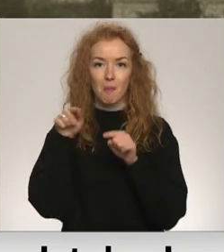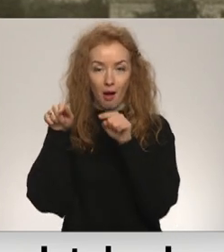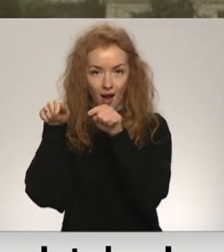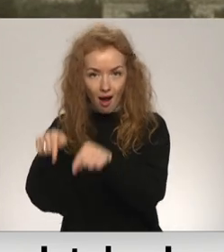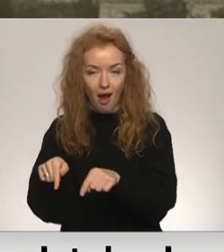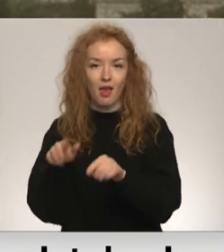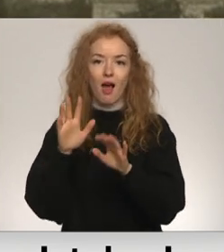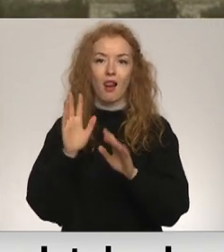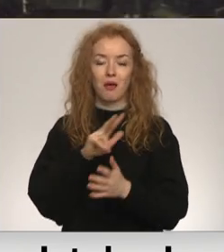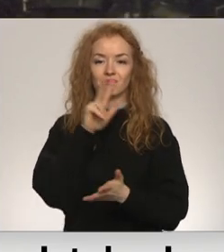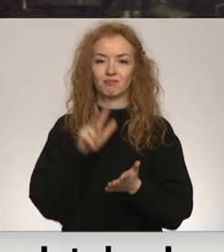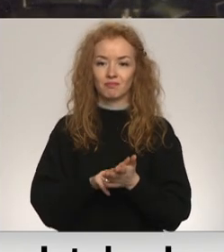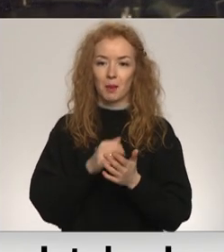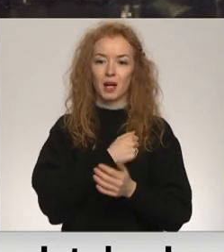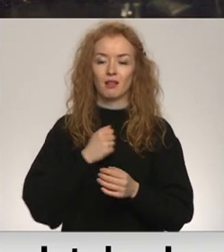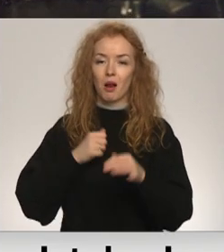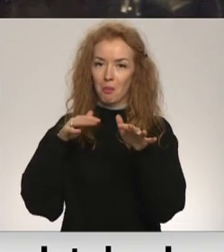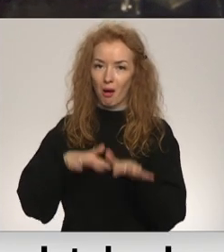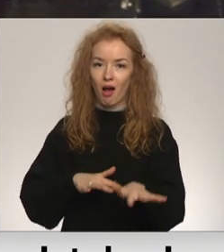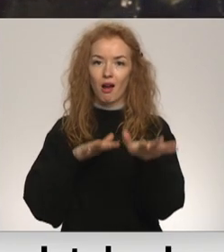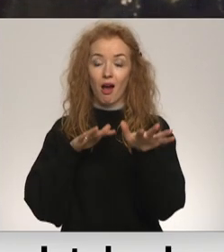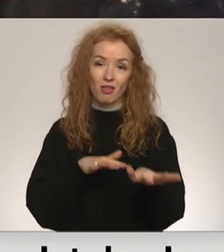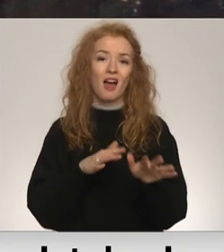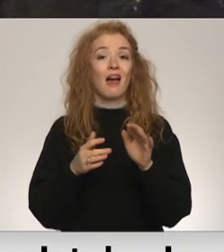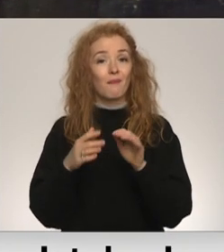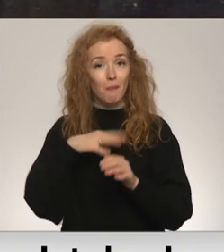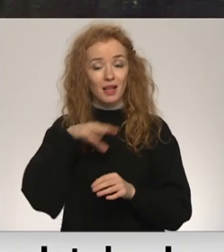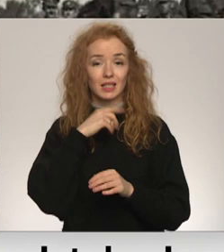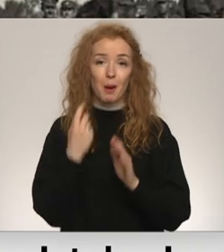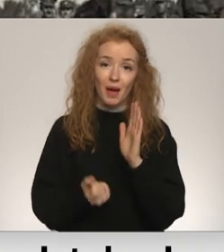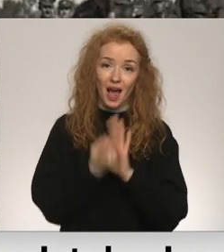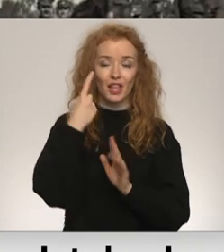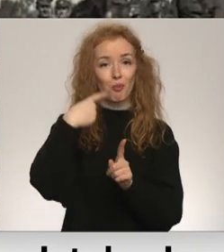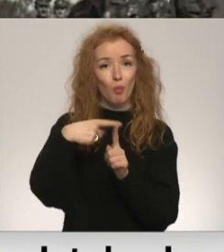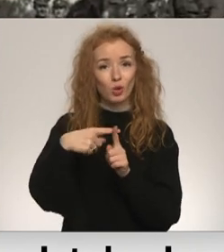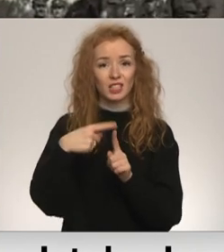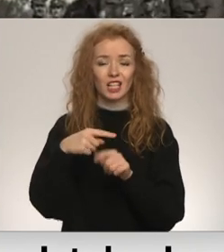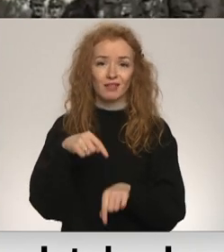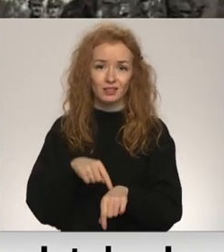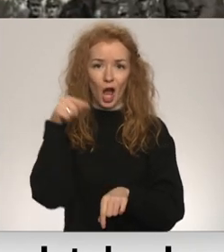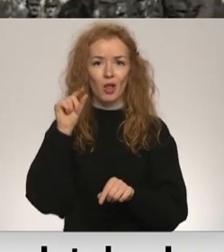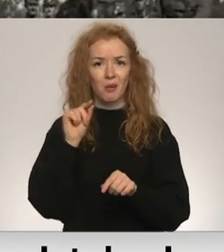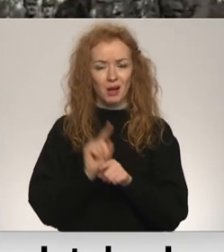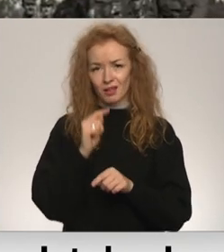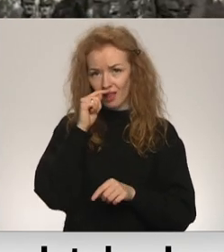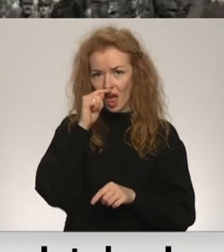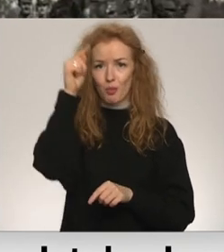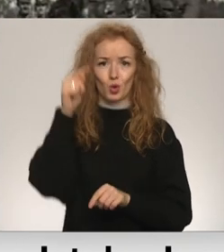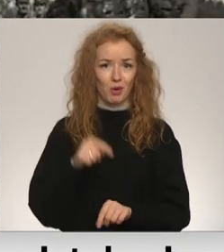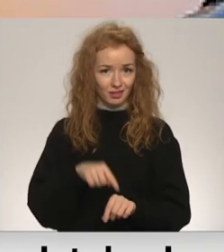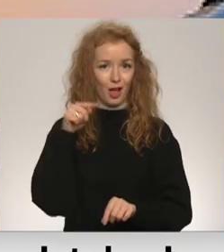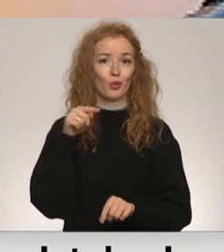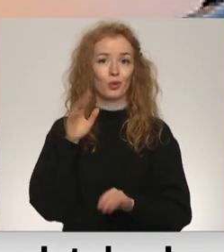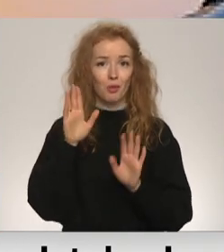militārās parādes. Tas redzīs tādu pozitīvu gaisotni, tādu nedaudz arī cēlumu sajūtu un lepnumu